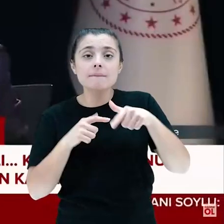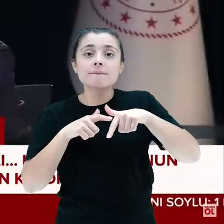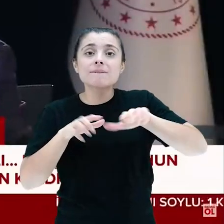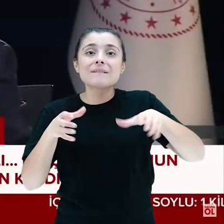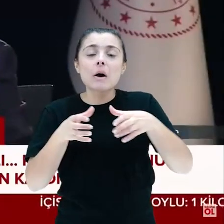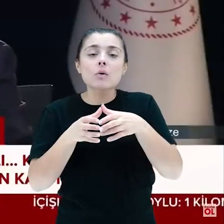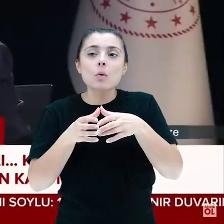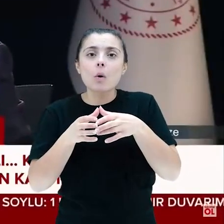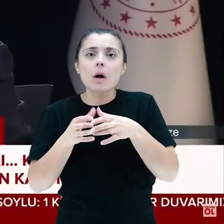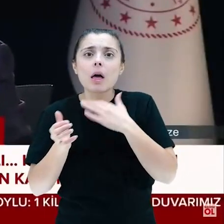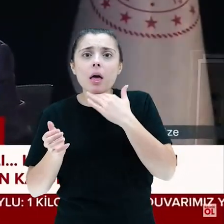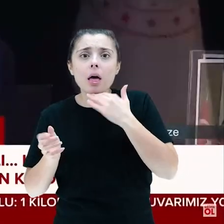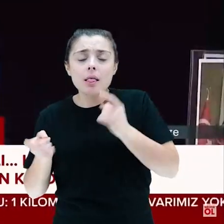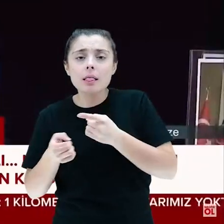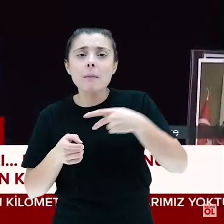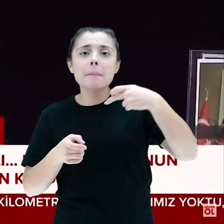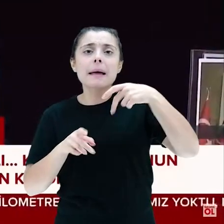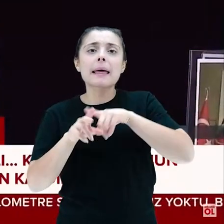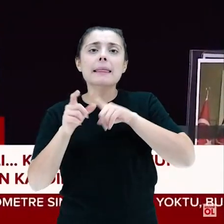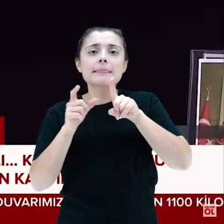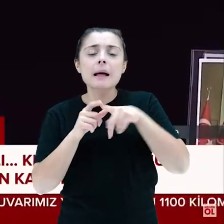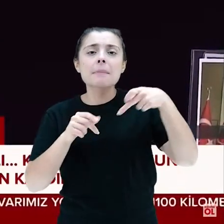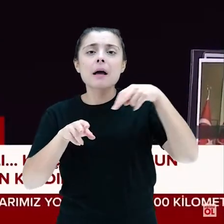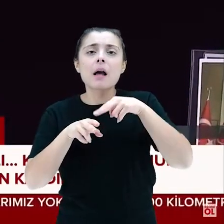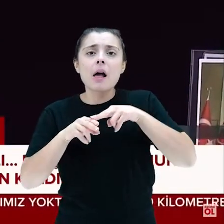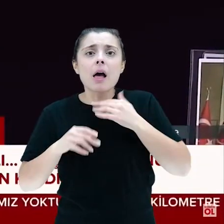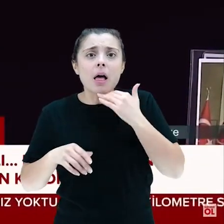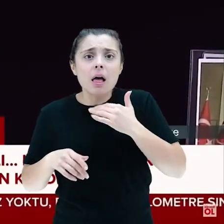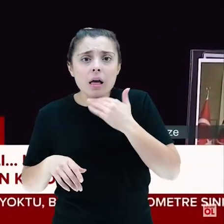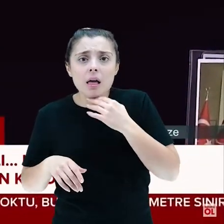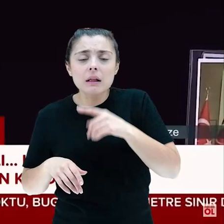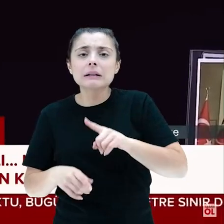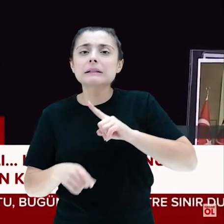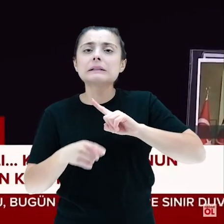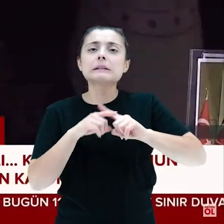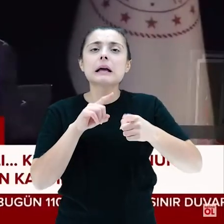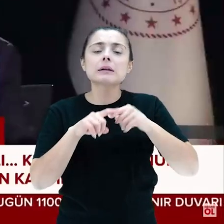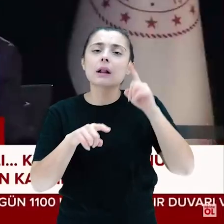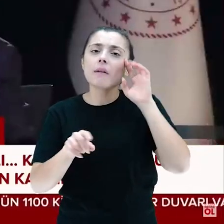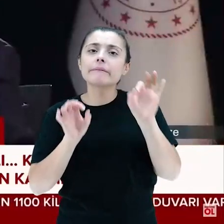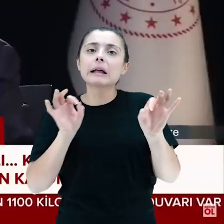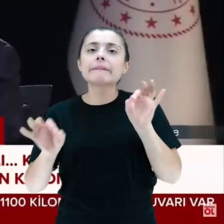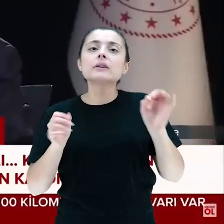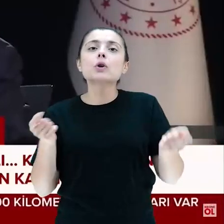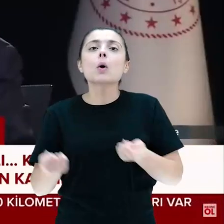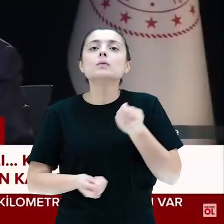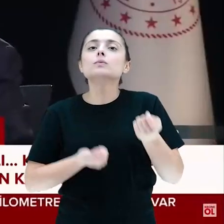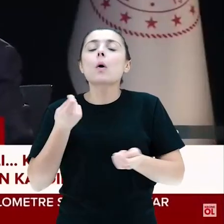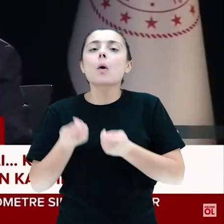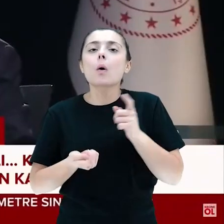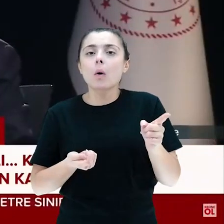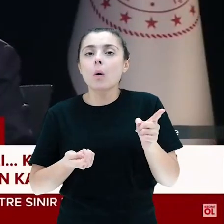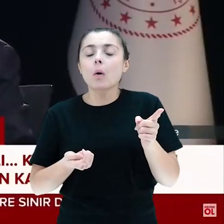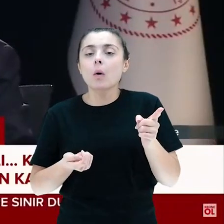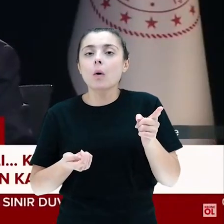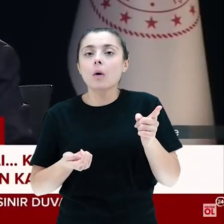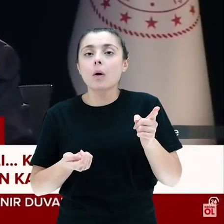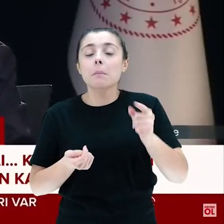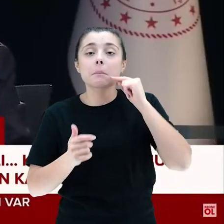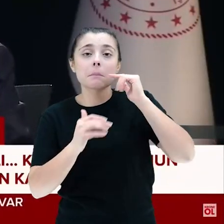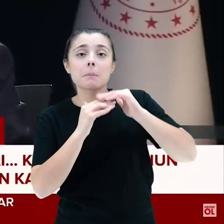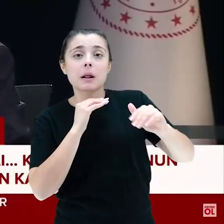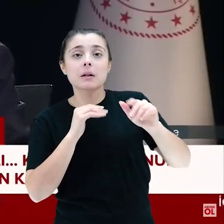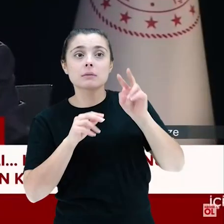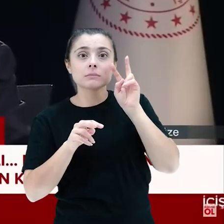tamamı, bakın Murat Bey, FETÖ'yle beceremediklerini, PYD ve PKK'yla beceremediklerini siyasal satıkta becermeye çalışıyorlar.